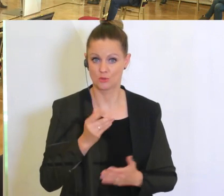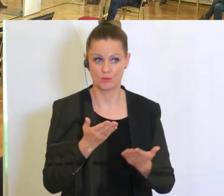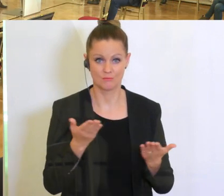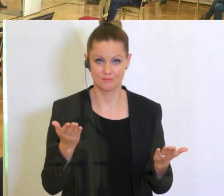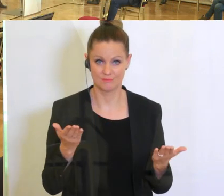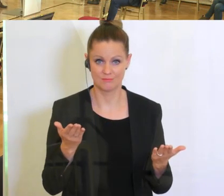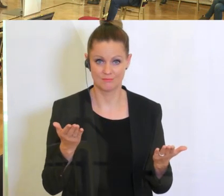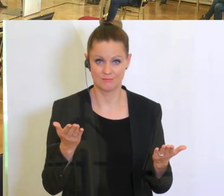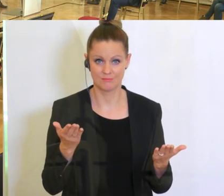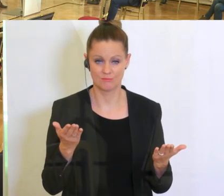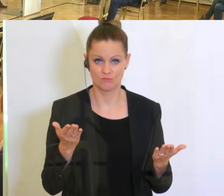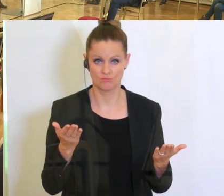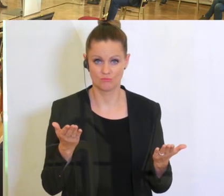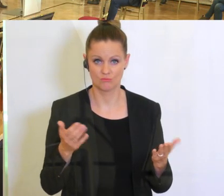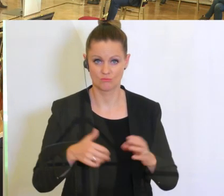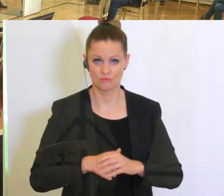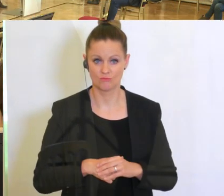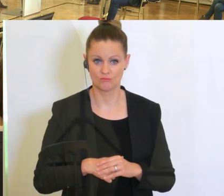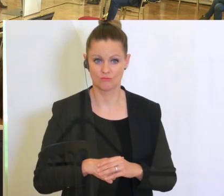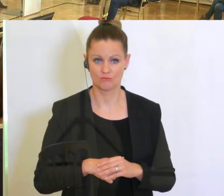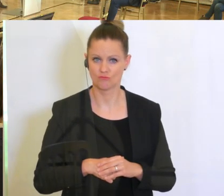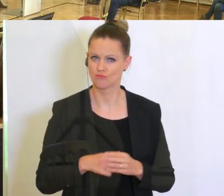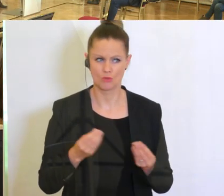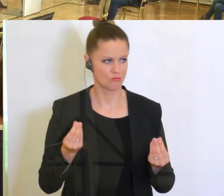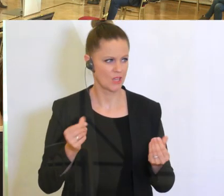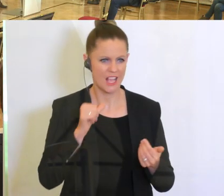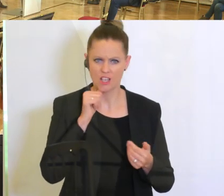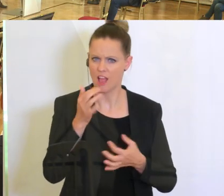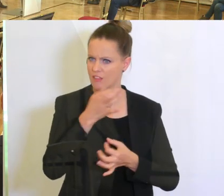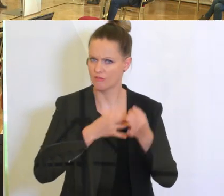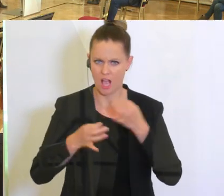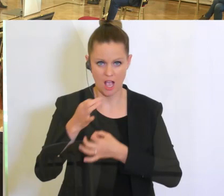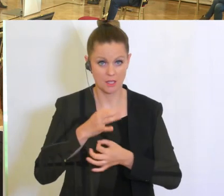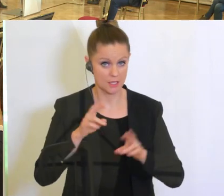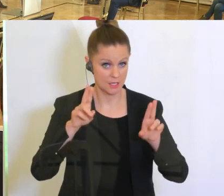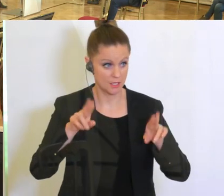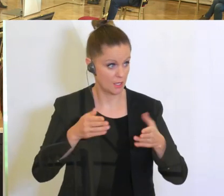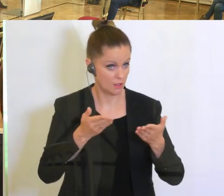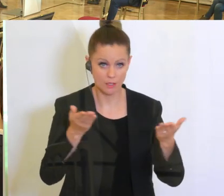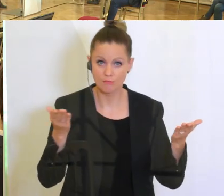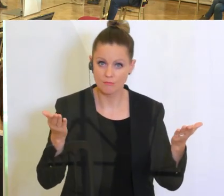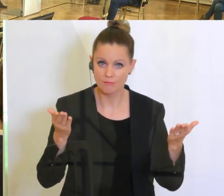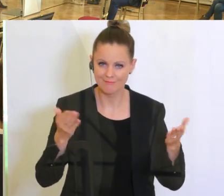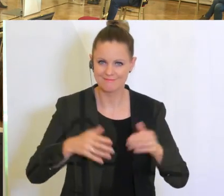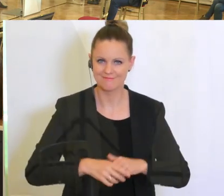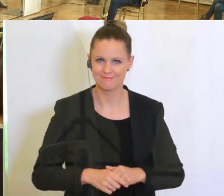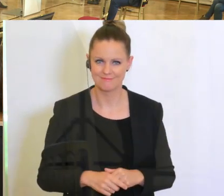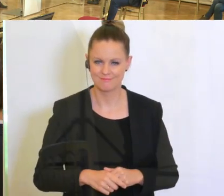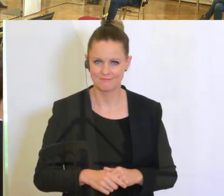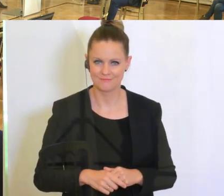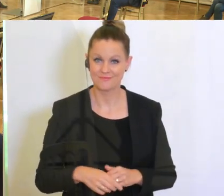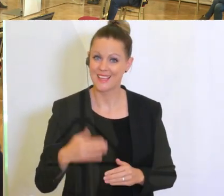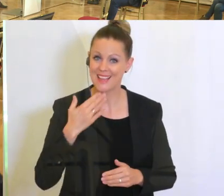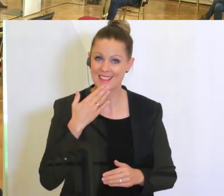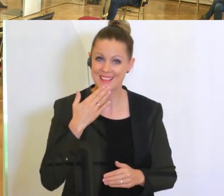Dankeschön. Ich habe irgendwie den Eindruck, es gibt keine weiteren Fragen mehr. Ist das der Fall? Dann